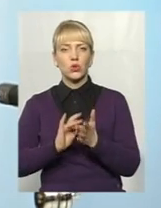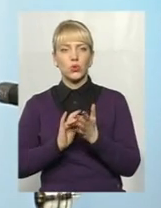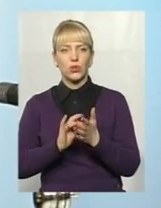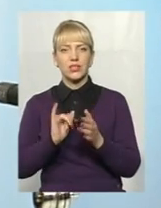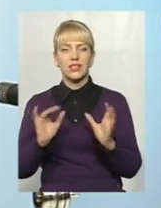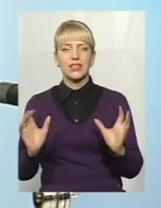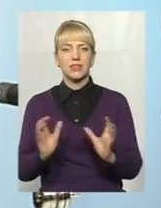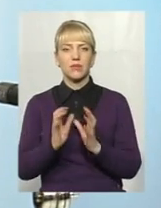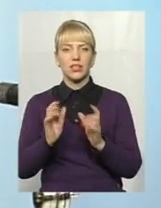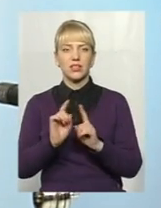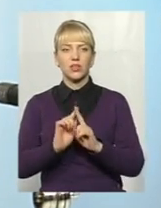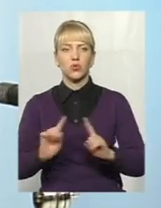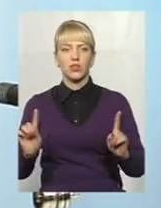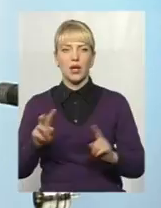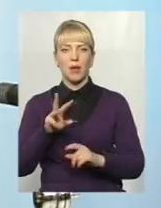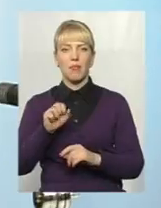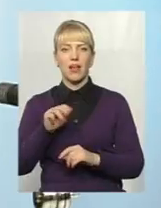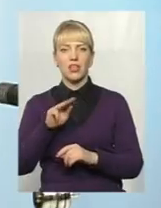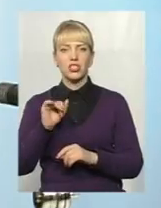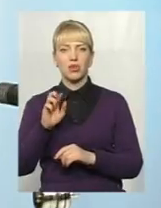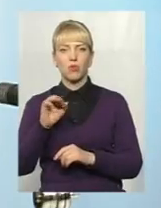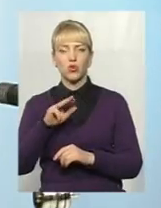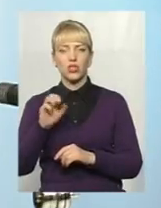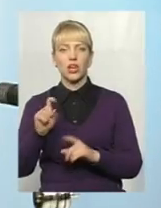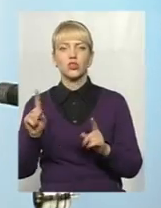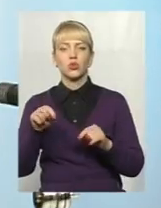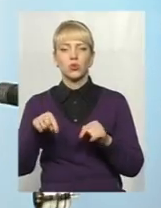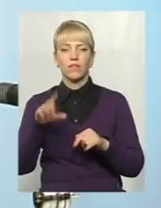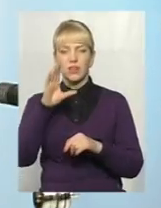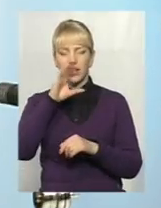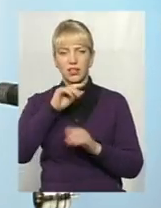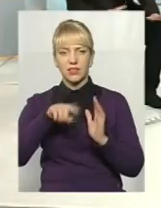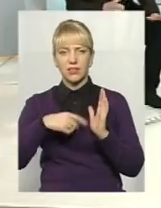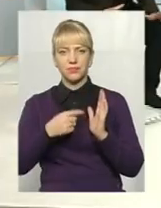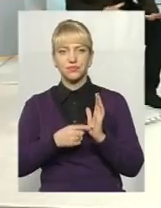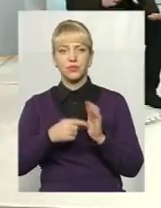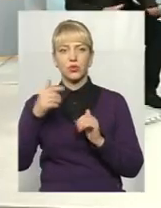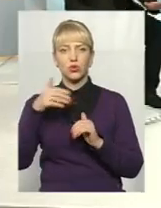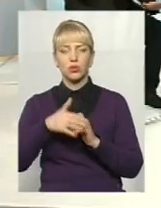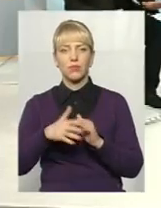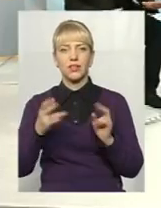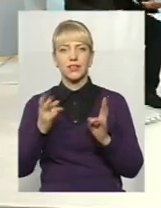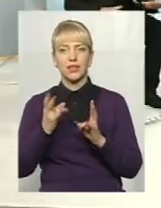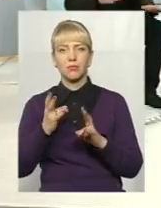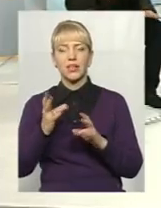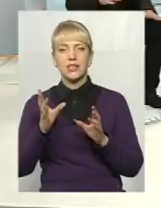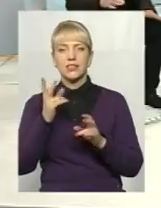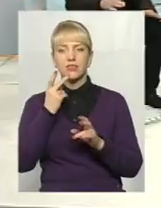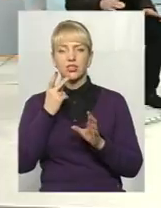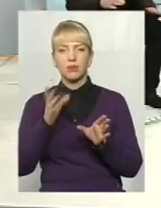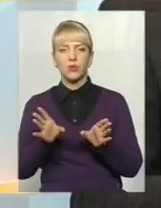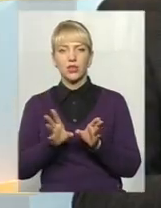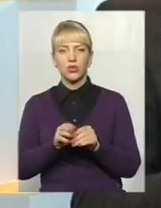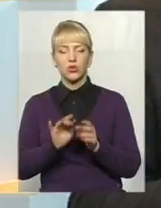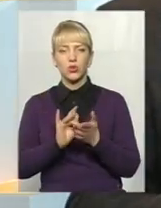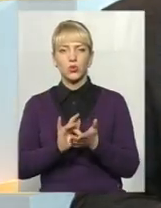зберегти унікальність межи Божа, що тут вдається робити? Ну, зрозуміло, треба завжди поєднувати туризм